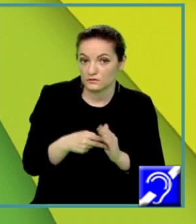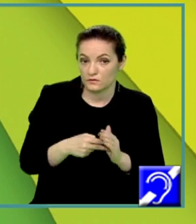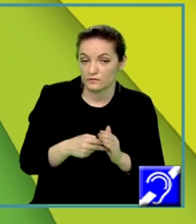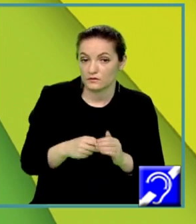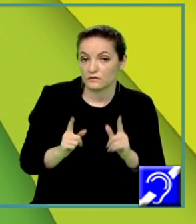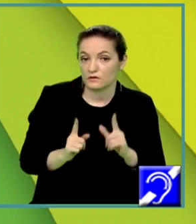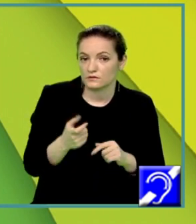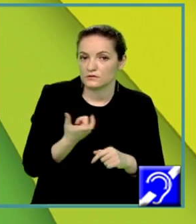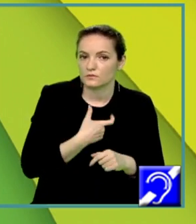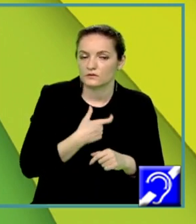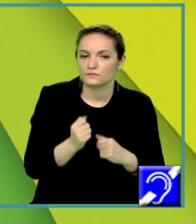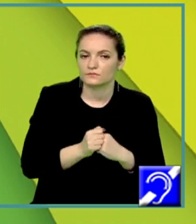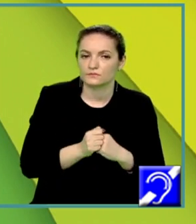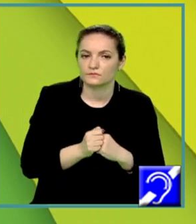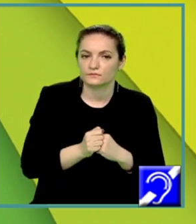este posibil.